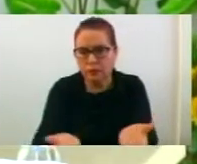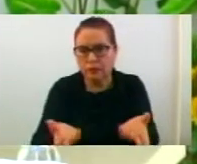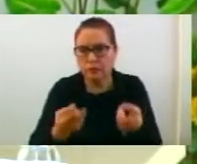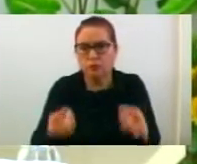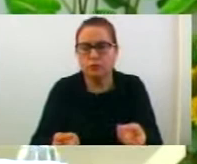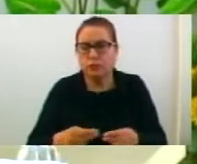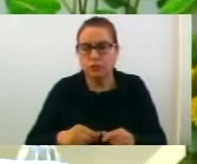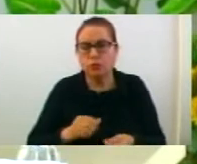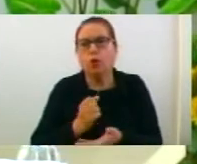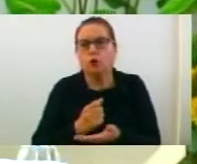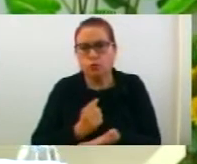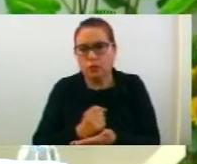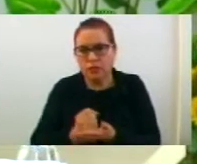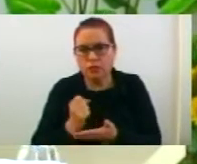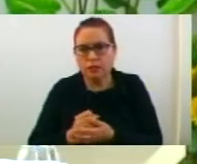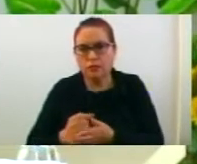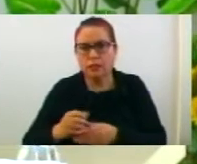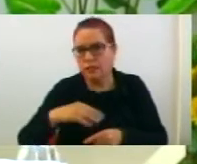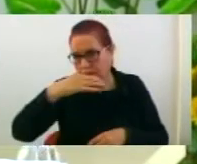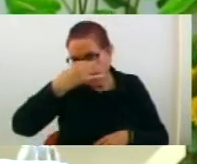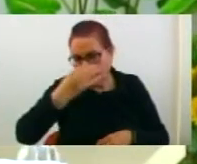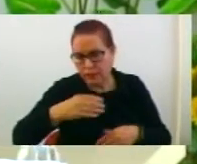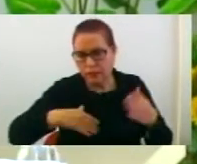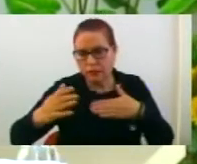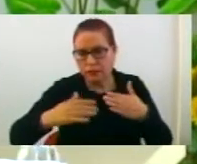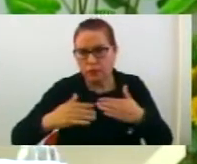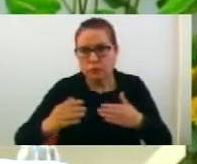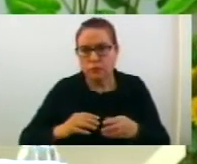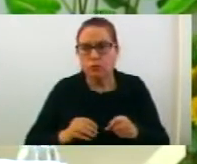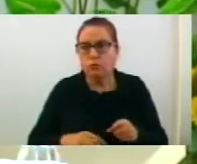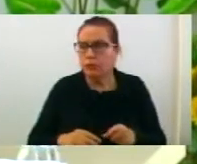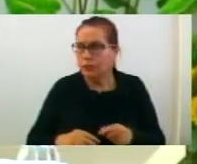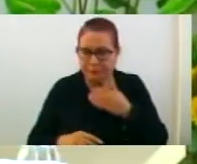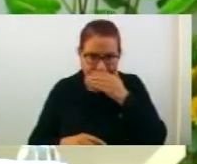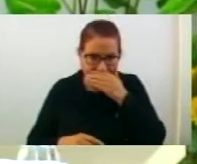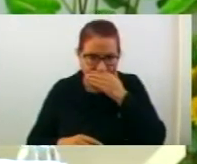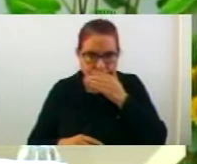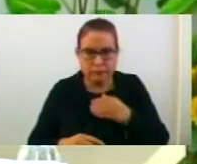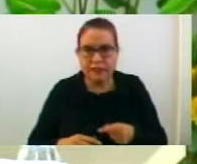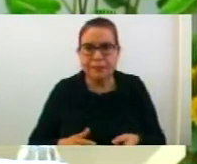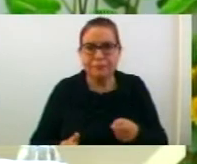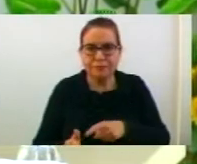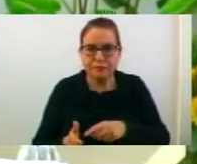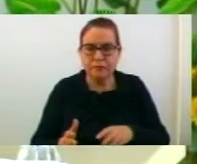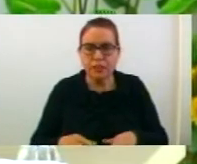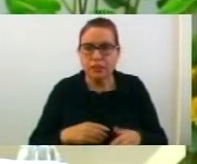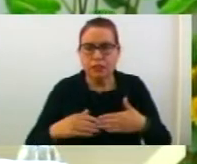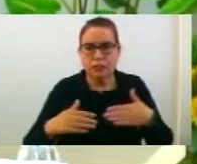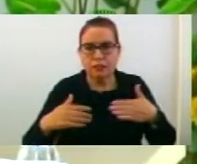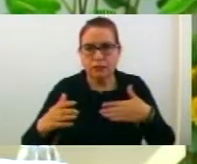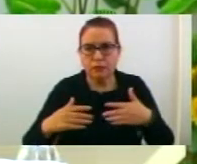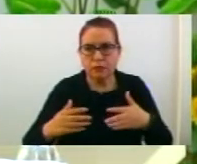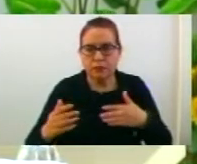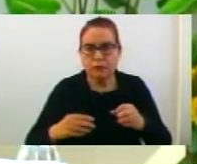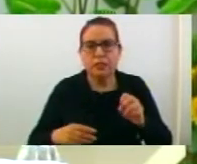со решението за свековане на седмицата. Содопис броя 08-1383-2 от